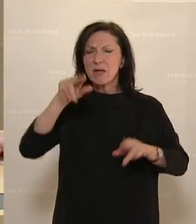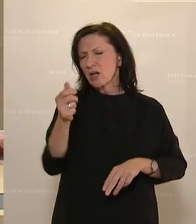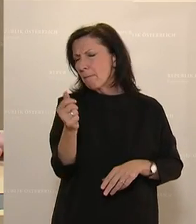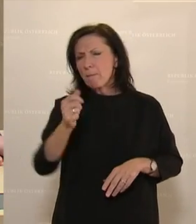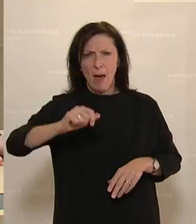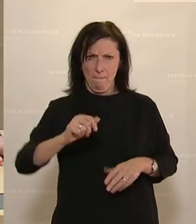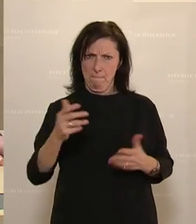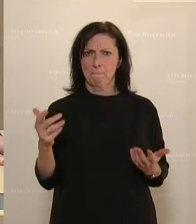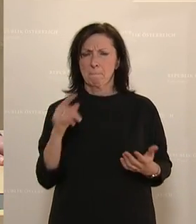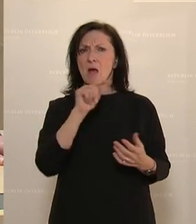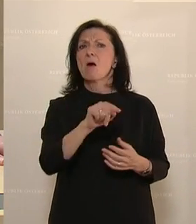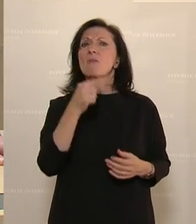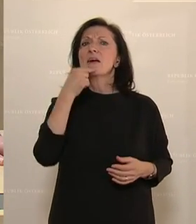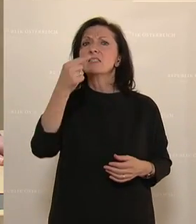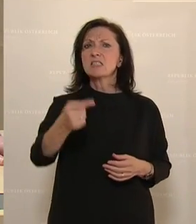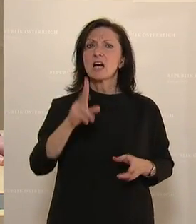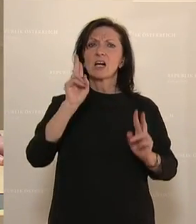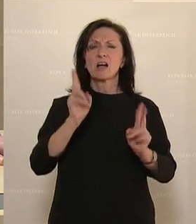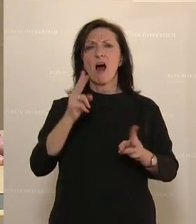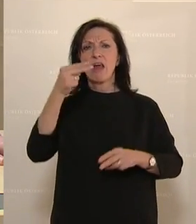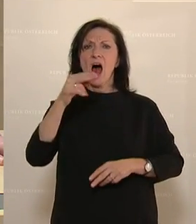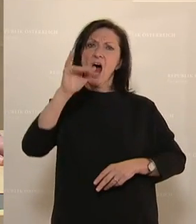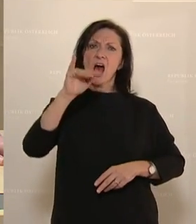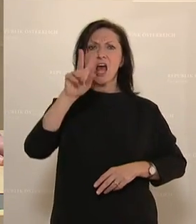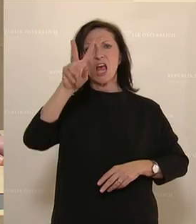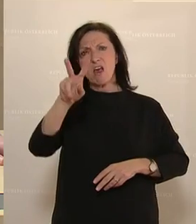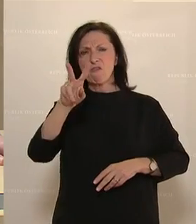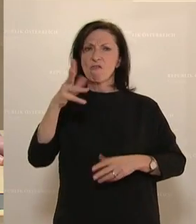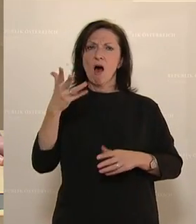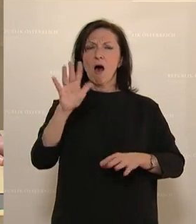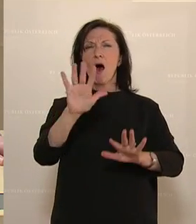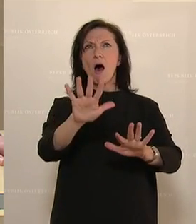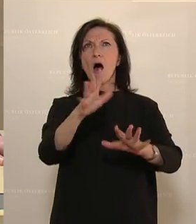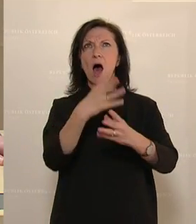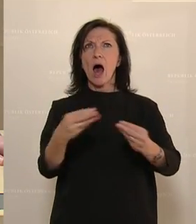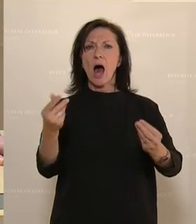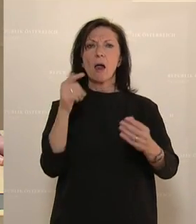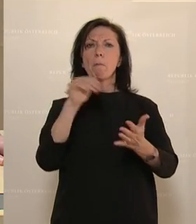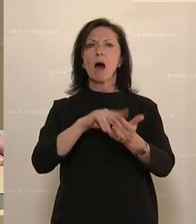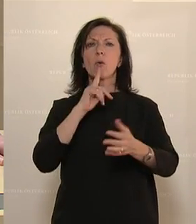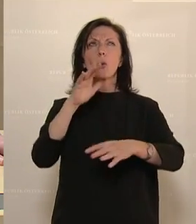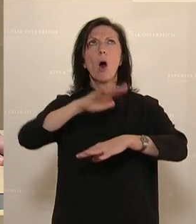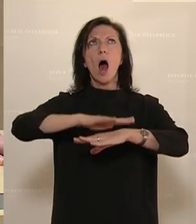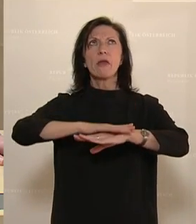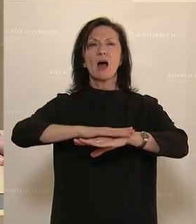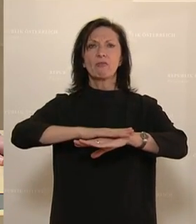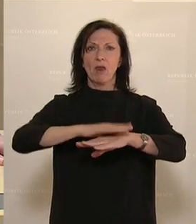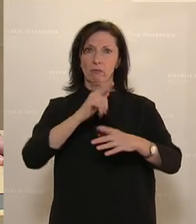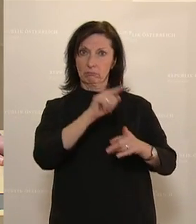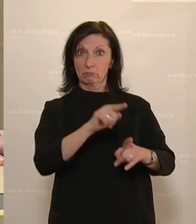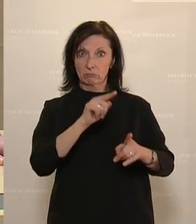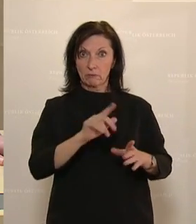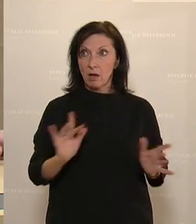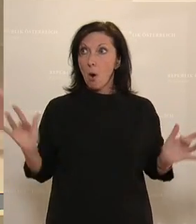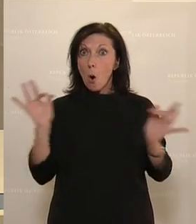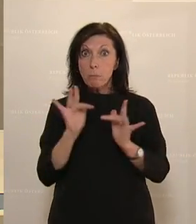allen Ernstes behauptet hat, er könne HIV mit das Handauflegen heilen, der Oppositionelle und Journalisten gnadenlos